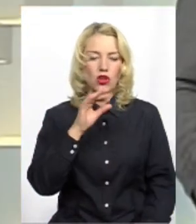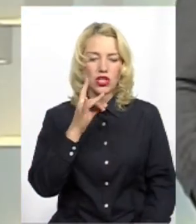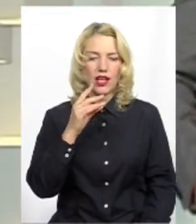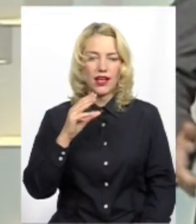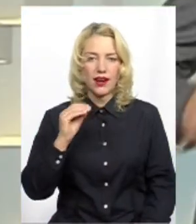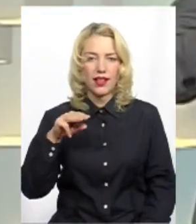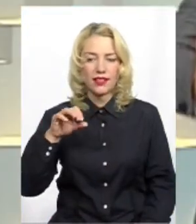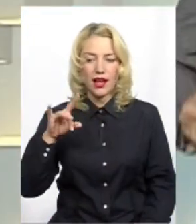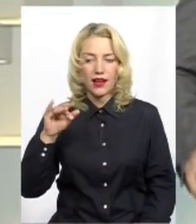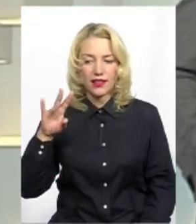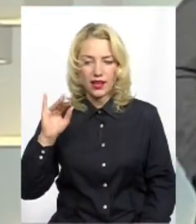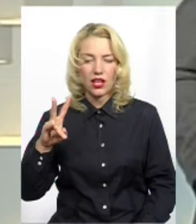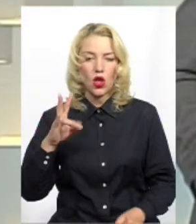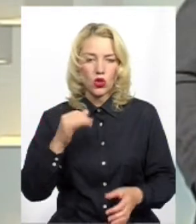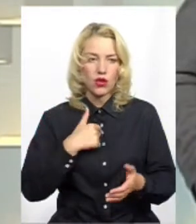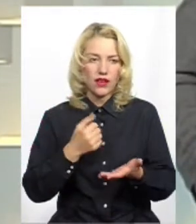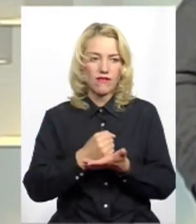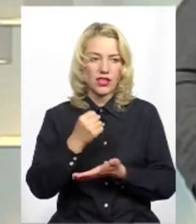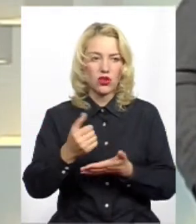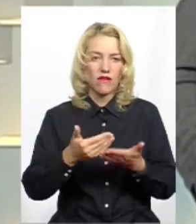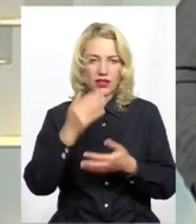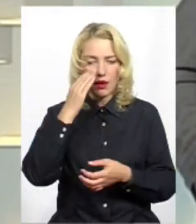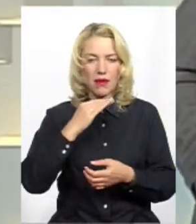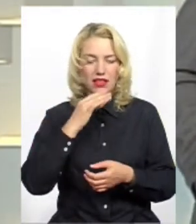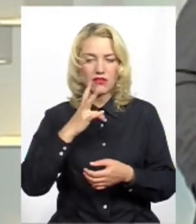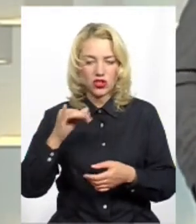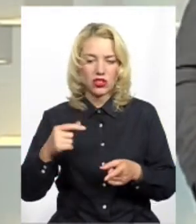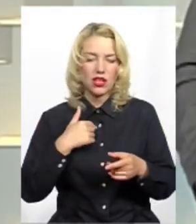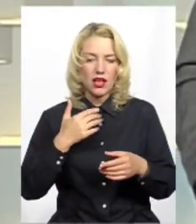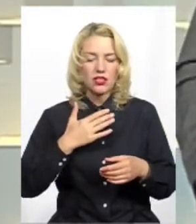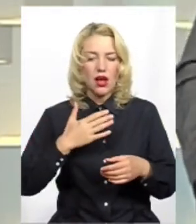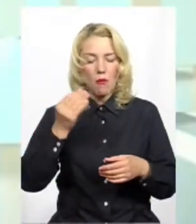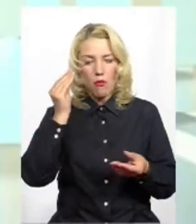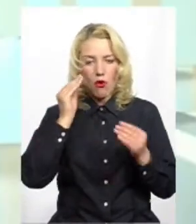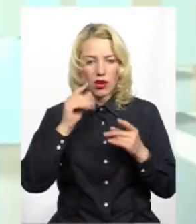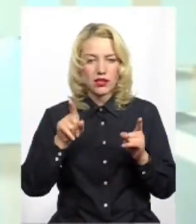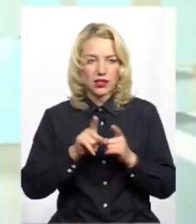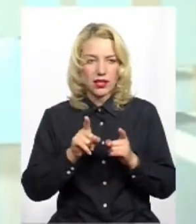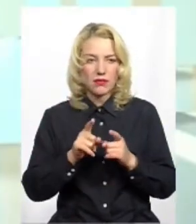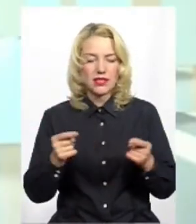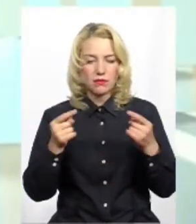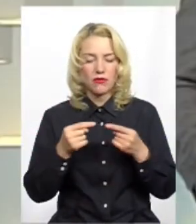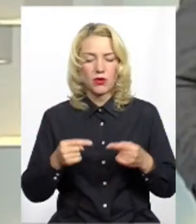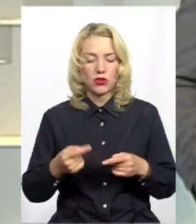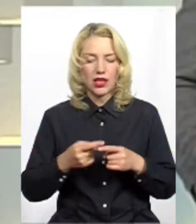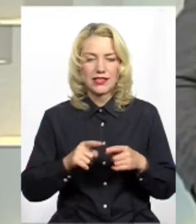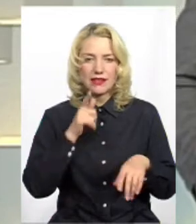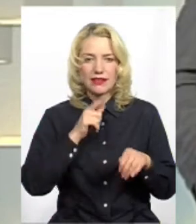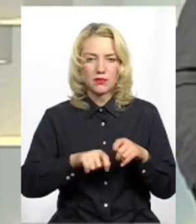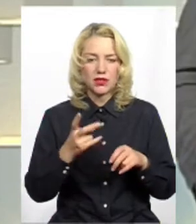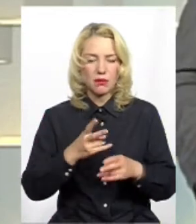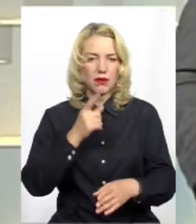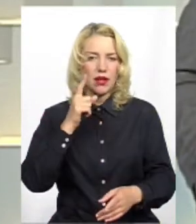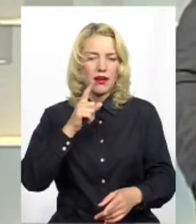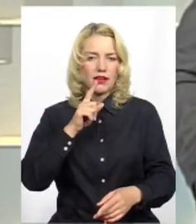висуну теж від батьківщини. Тому наші тут погляди співпадають. А ці експерименти потрібно терміново призупинити,